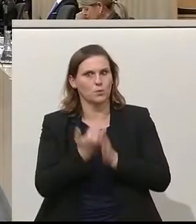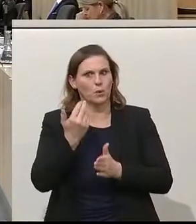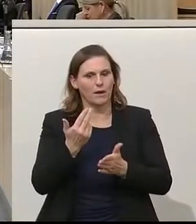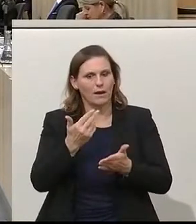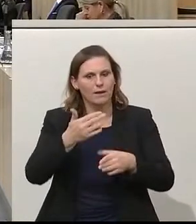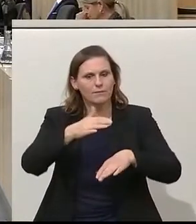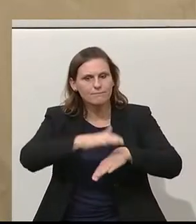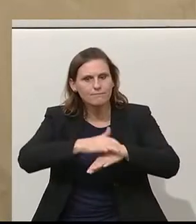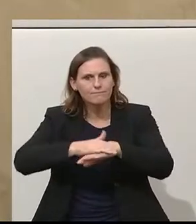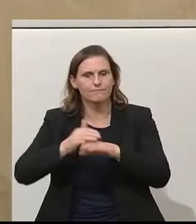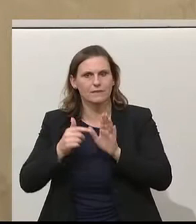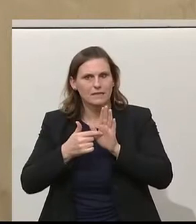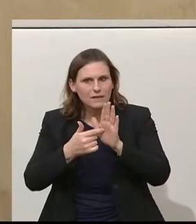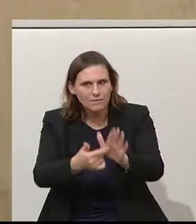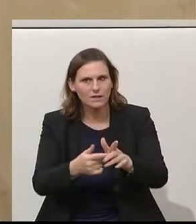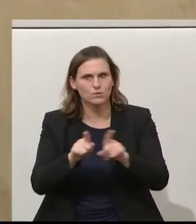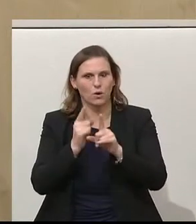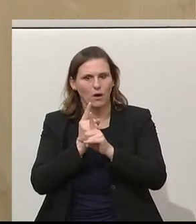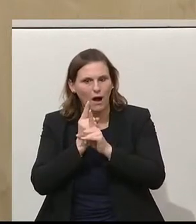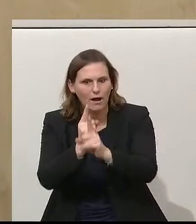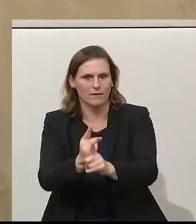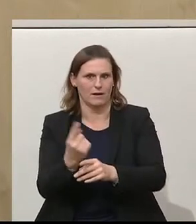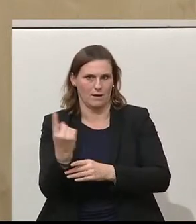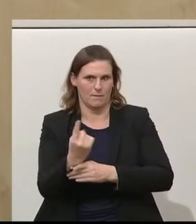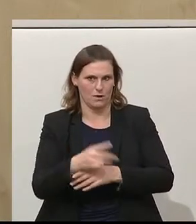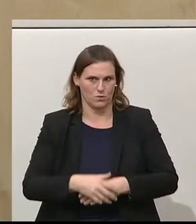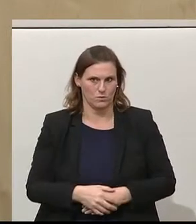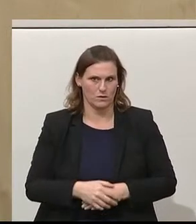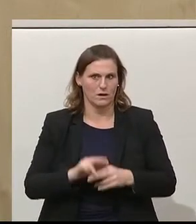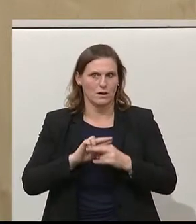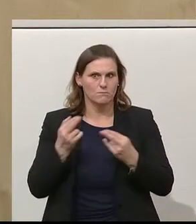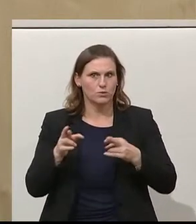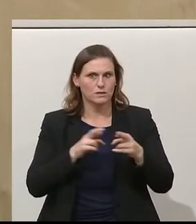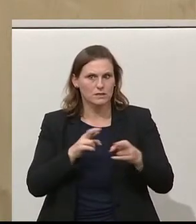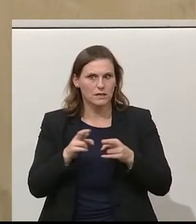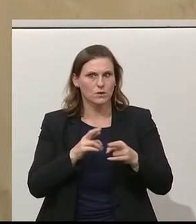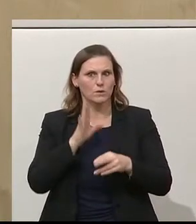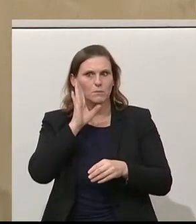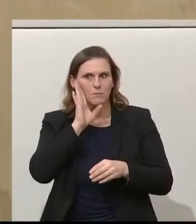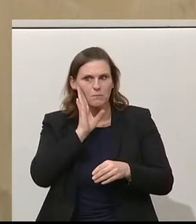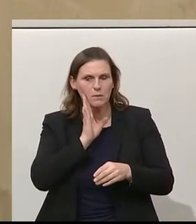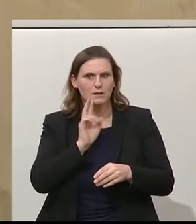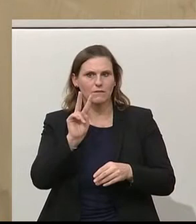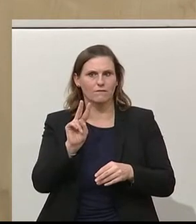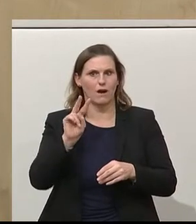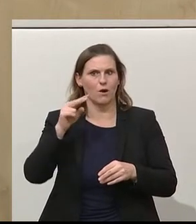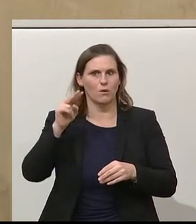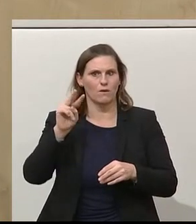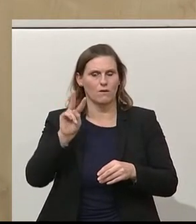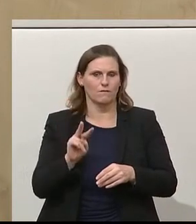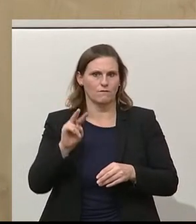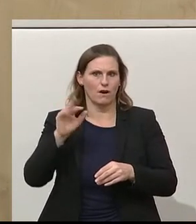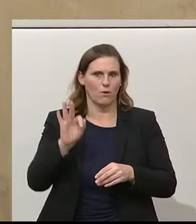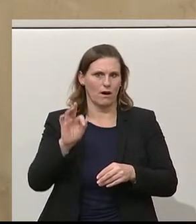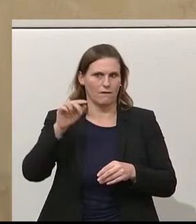hinzuweisen und deren Einhaltung einzumahnen. Die Bundesregierung wird ersucht, hinsichtlich der durch den VfGH beanstandenden degressiven